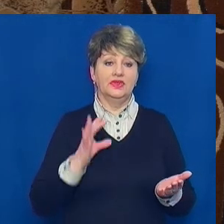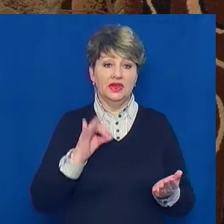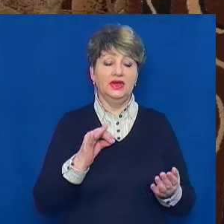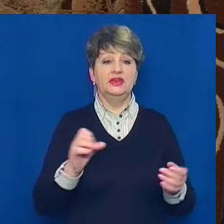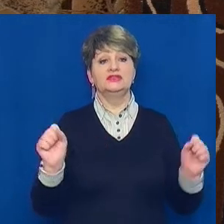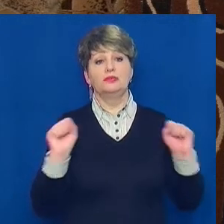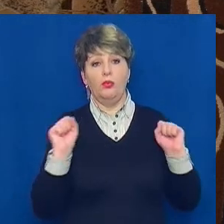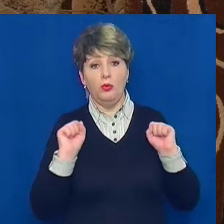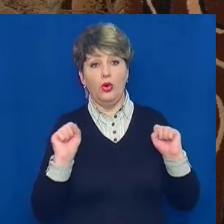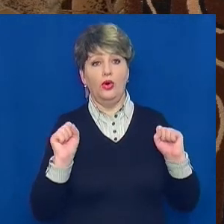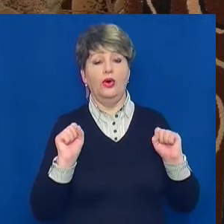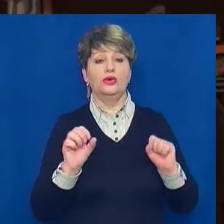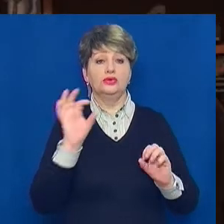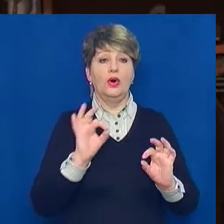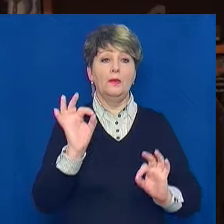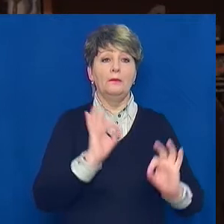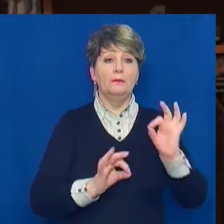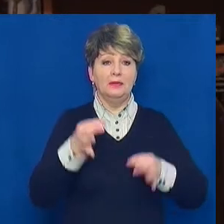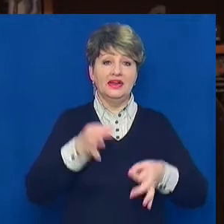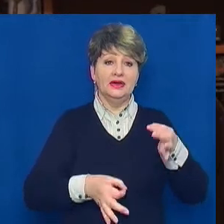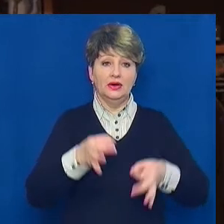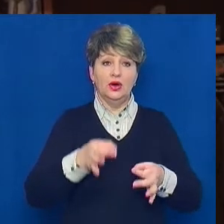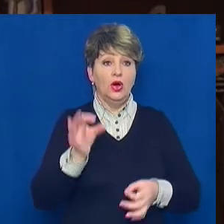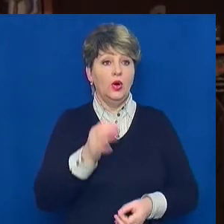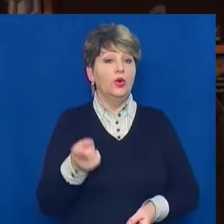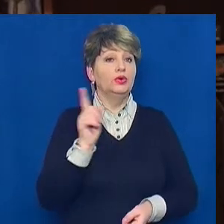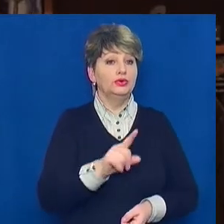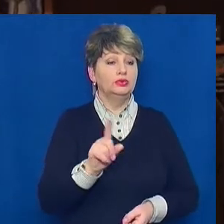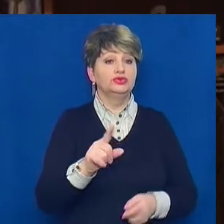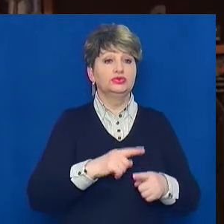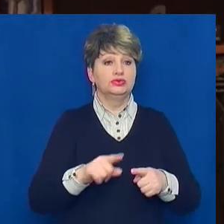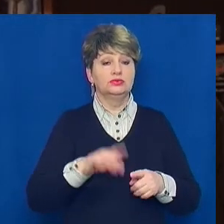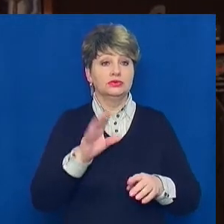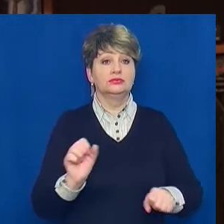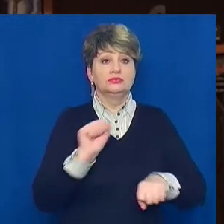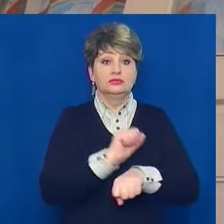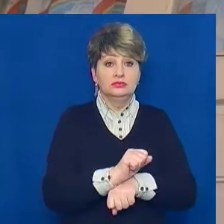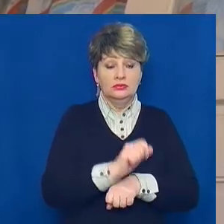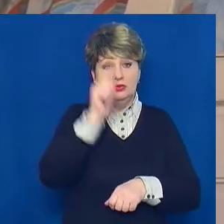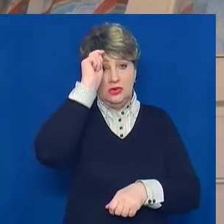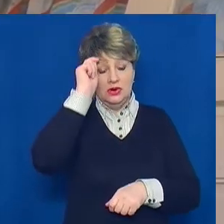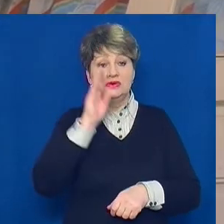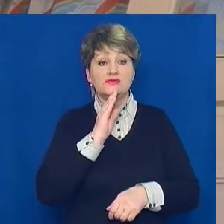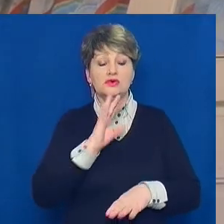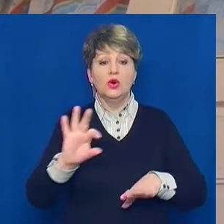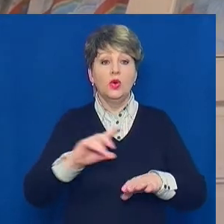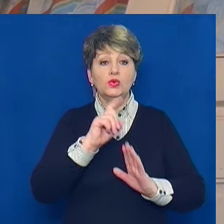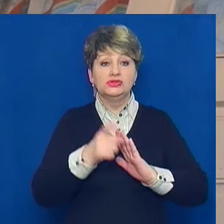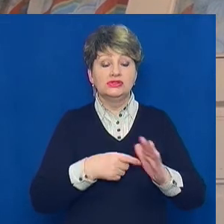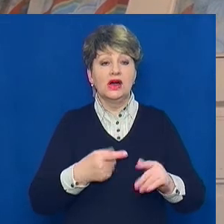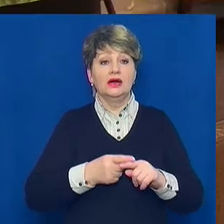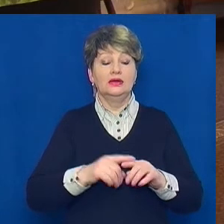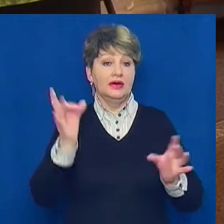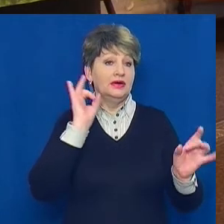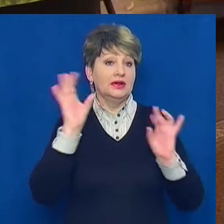спорт, і про природу. Про те, що канали закодують на Супутнику, чоловік та дружина дізналися з реклами. Платити щомісяця за